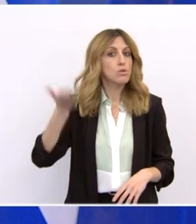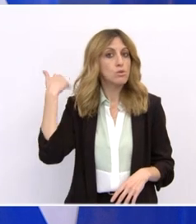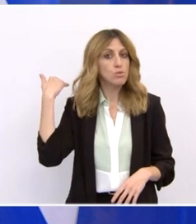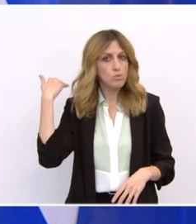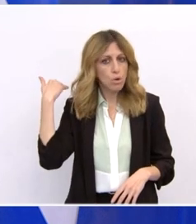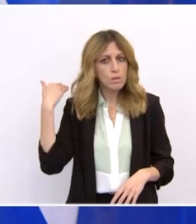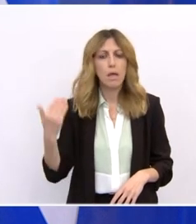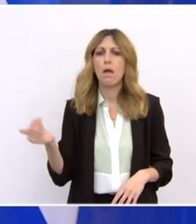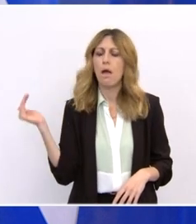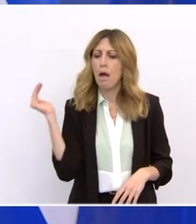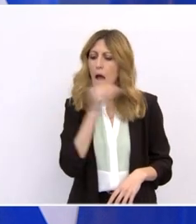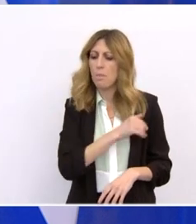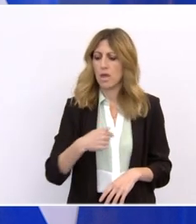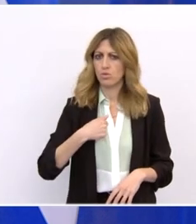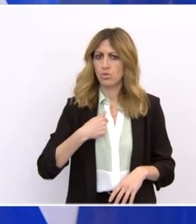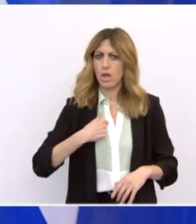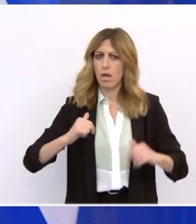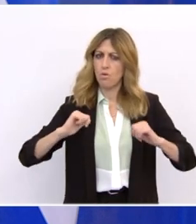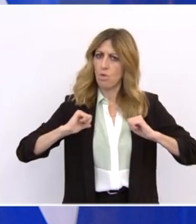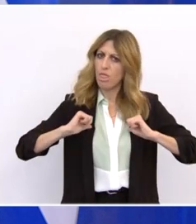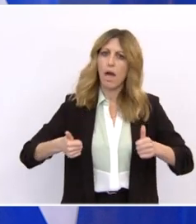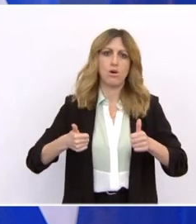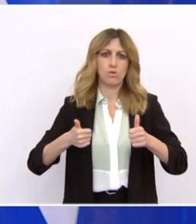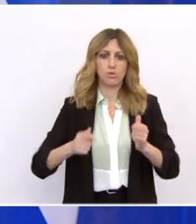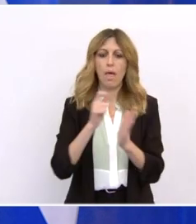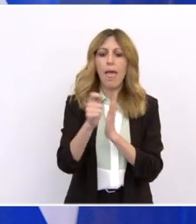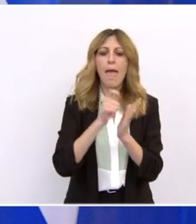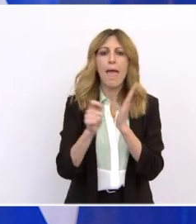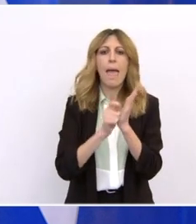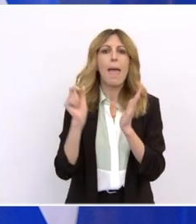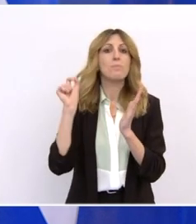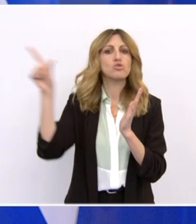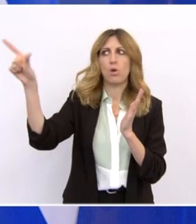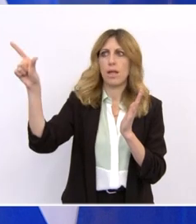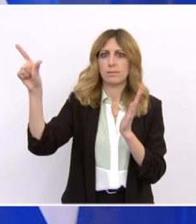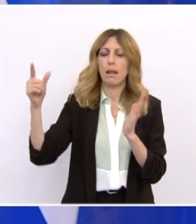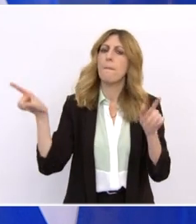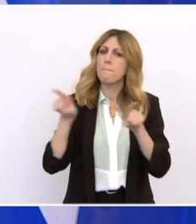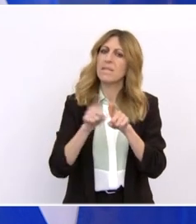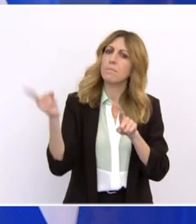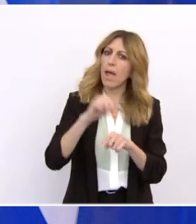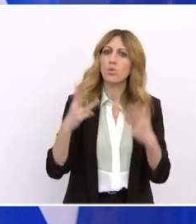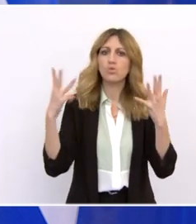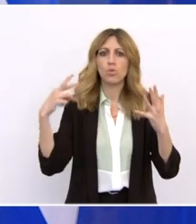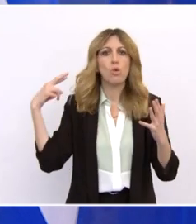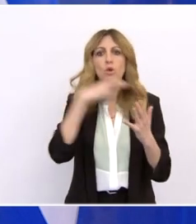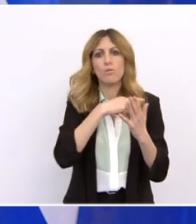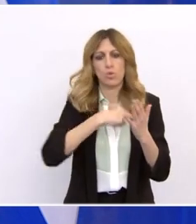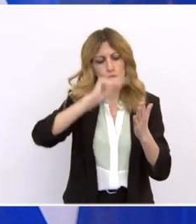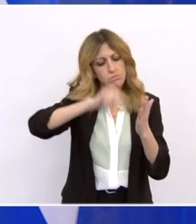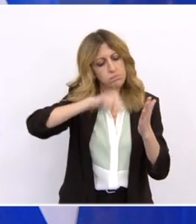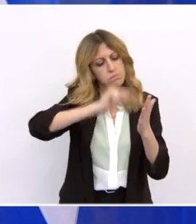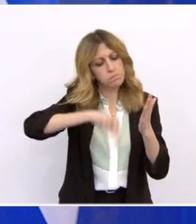επιστολή μαζί με οκτώ άλλους Ευρωπαίους ηγέτες, θέσαμε για πρώτη φορά το